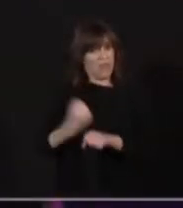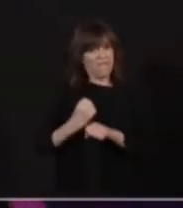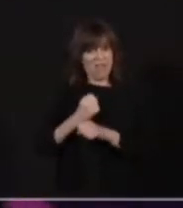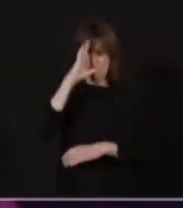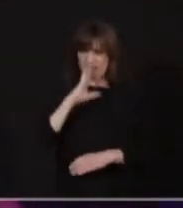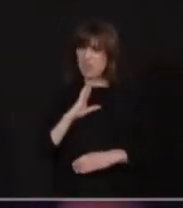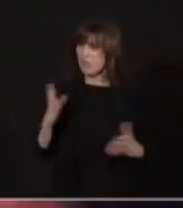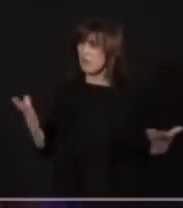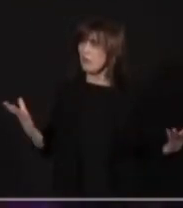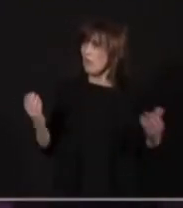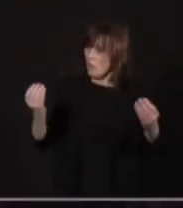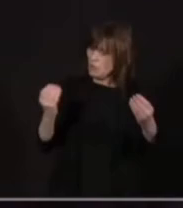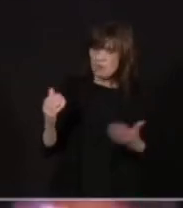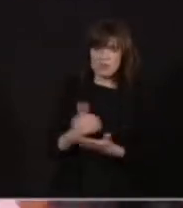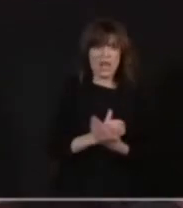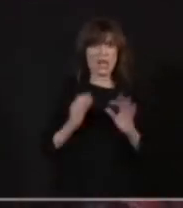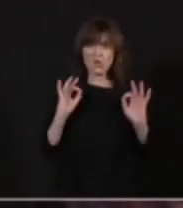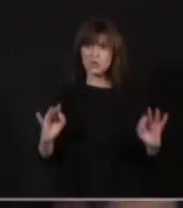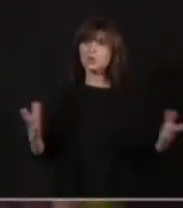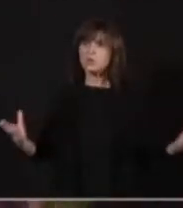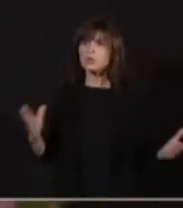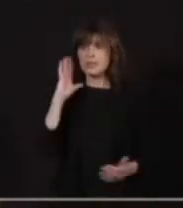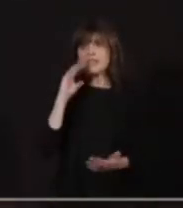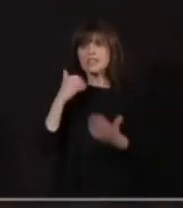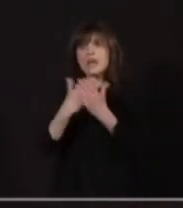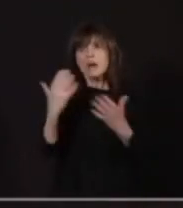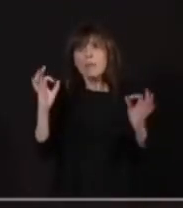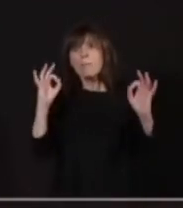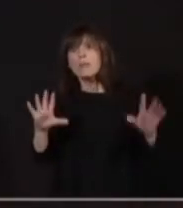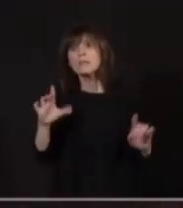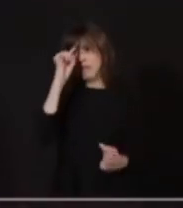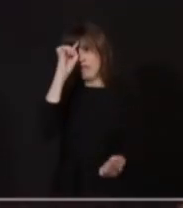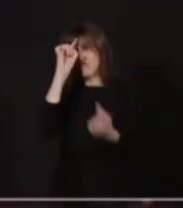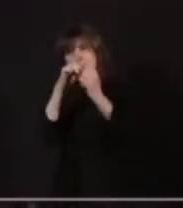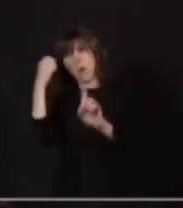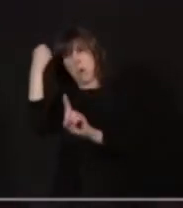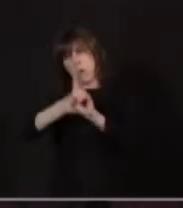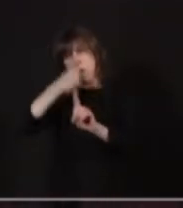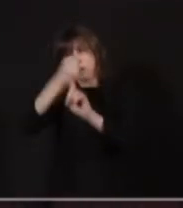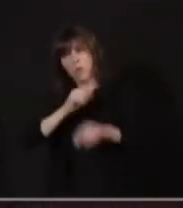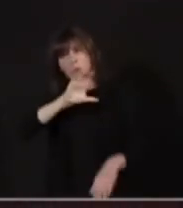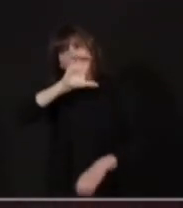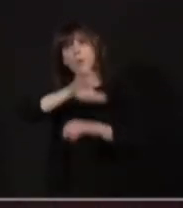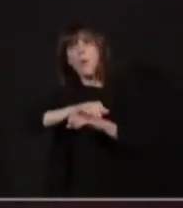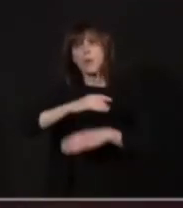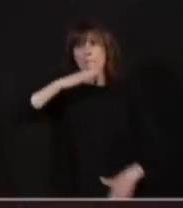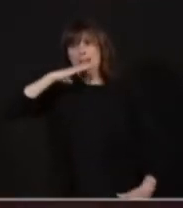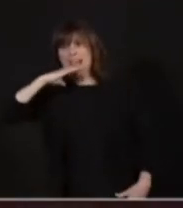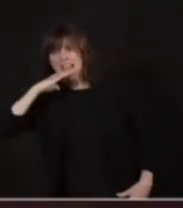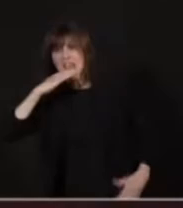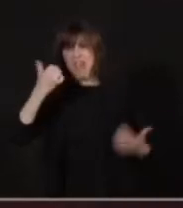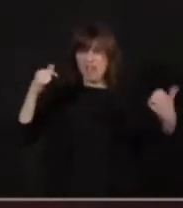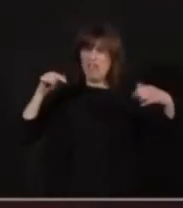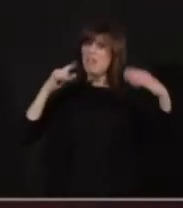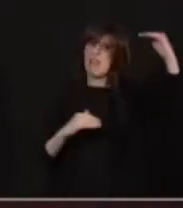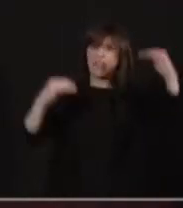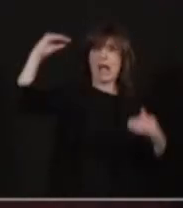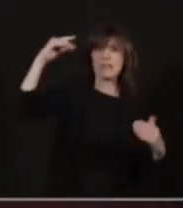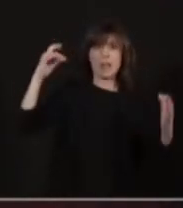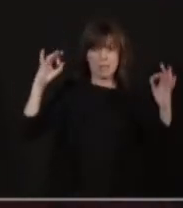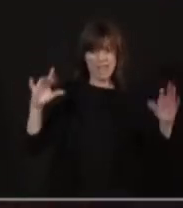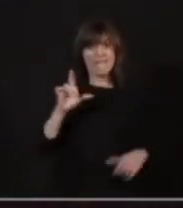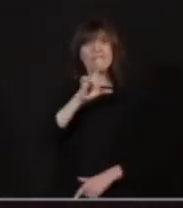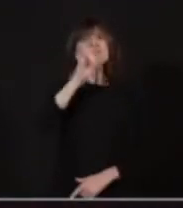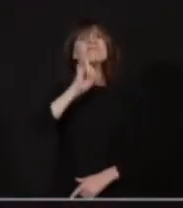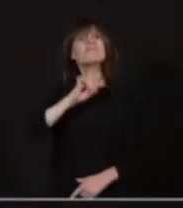C'est un sujet aussi de lutte contre la précarité et les inégalités, celles qu'on subit en tant que femmes, où on est encore aujourd'hui sous-payées, abonné au